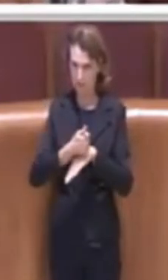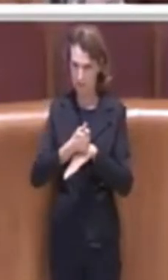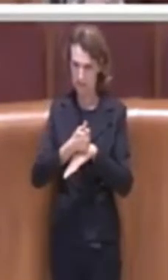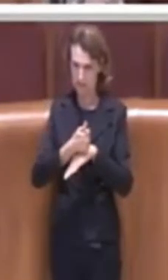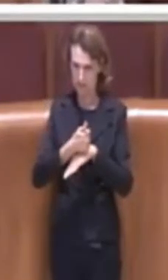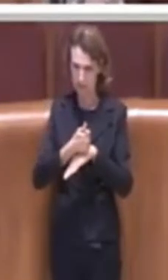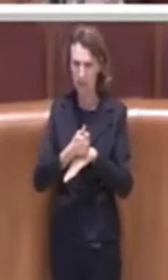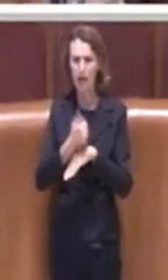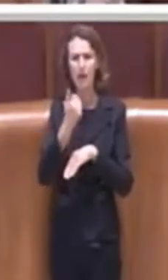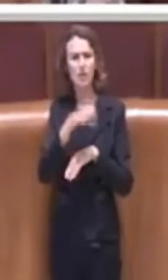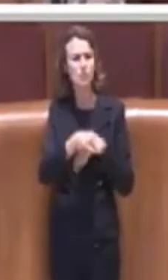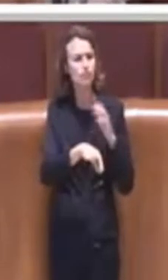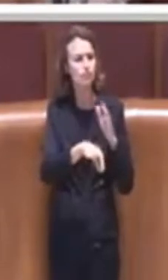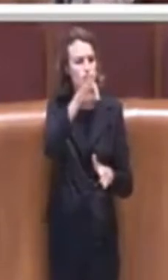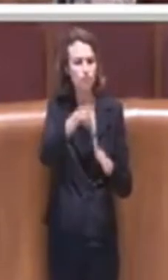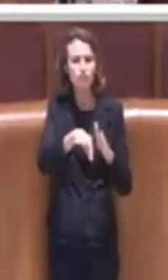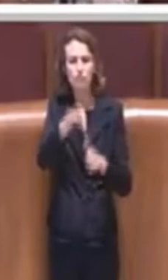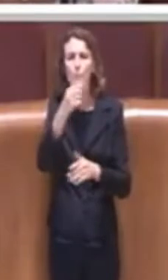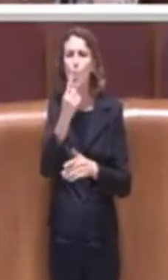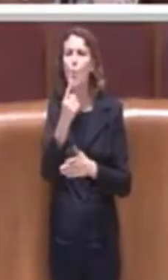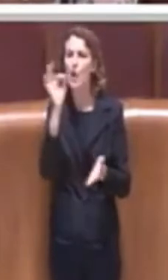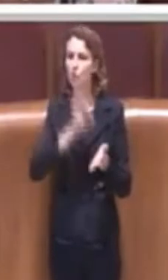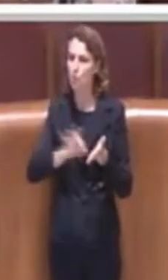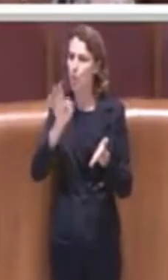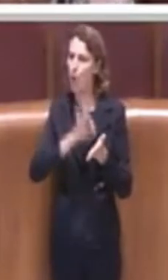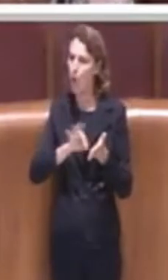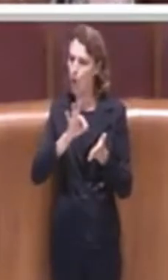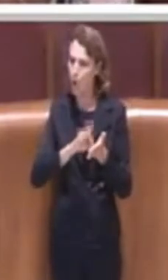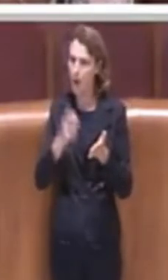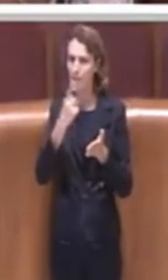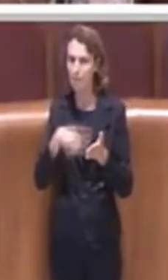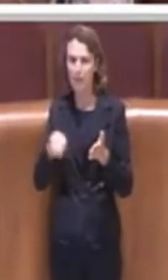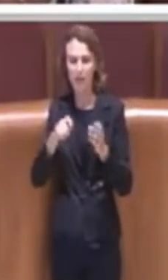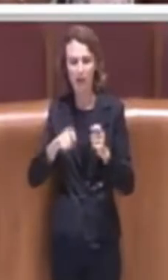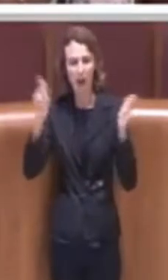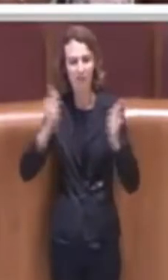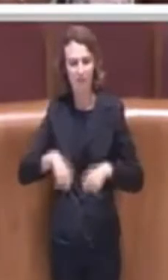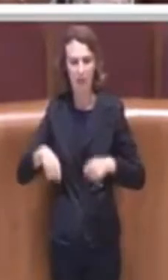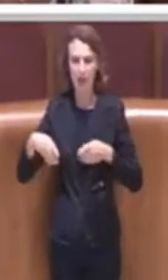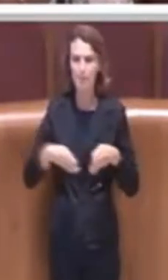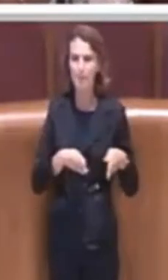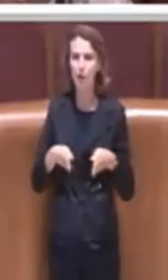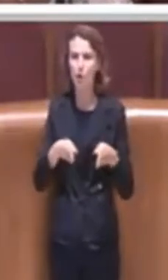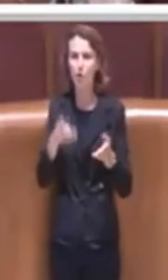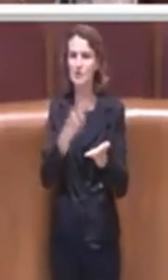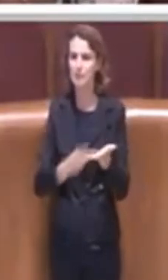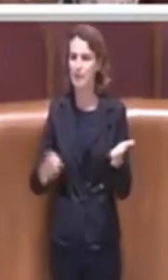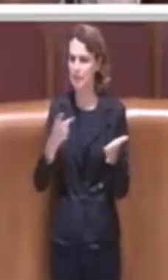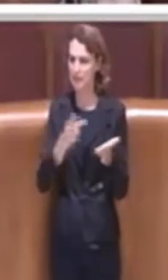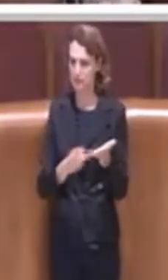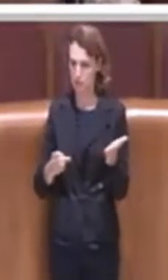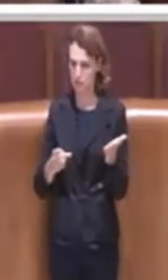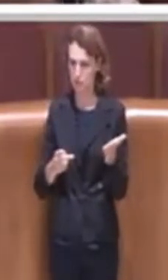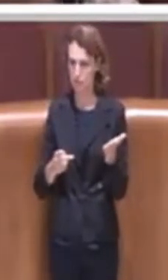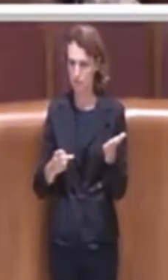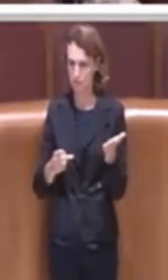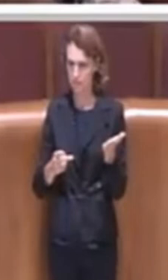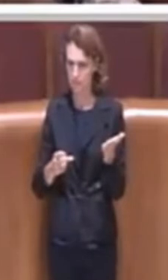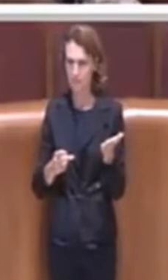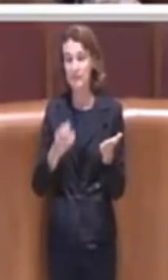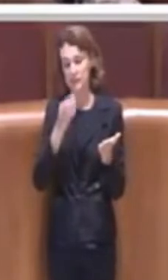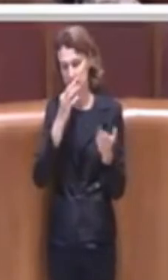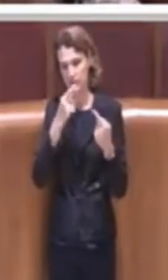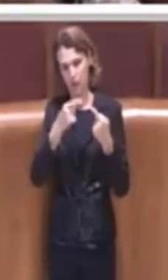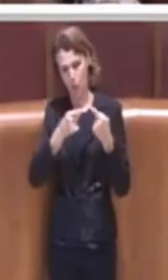una scuola per avviare un percorso di sperimentazione, che è un percorso sicuramente